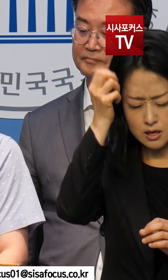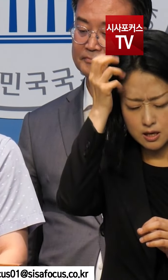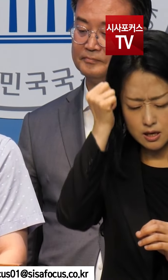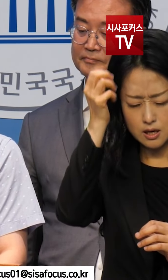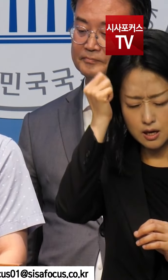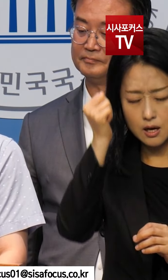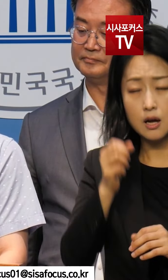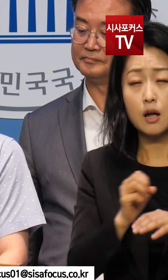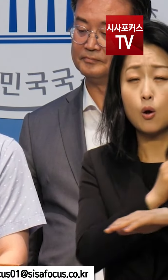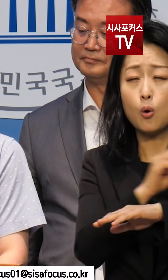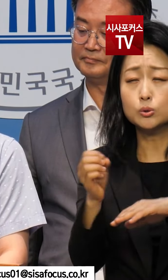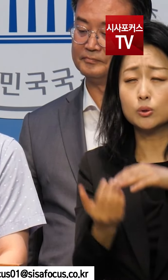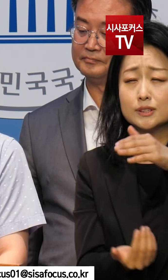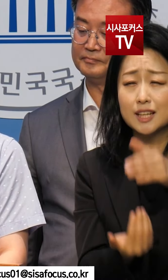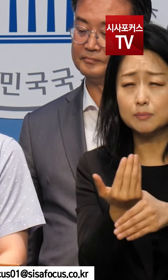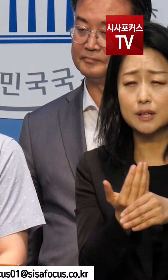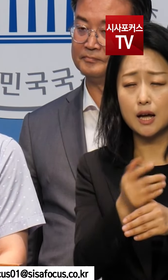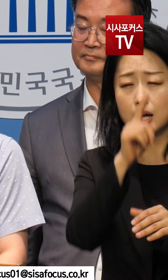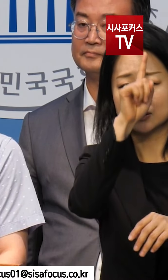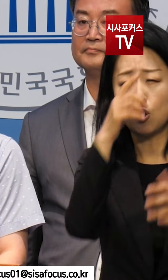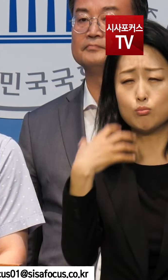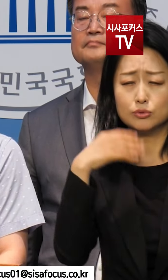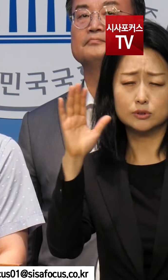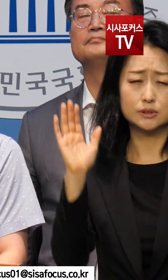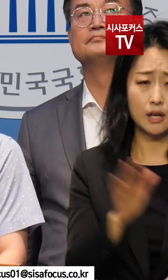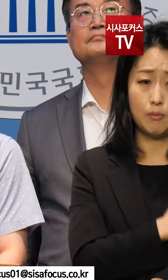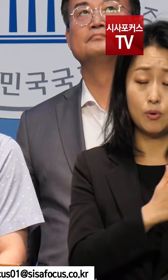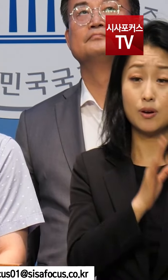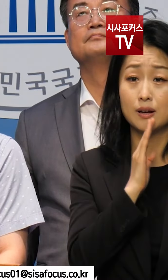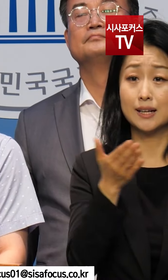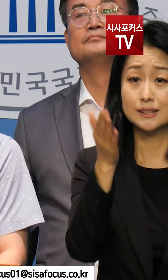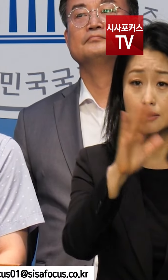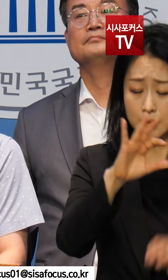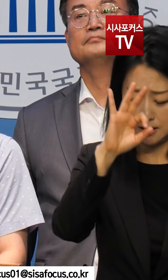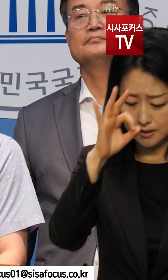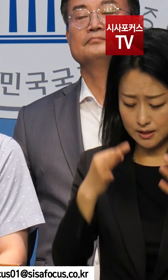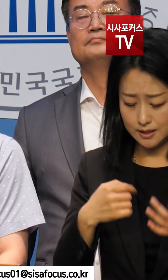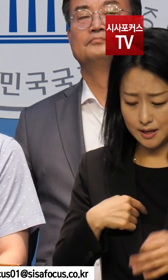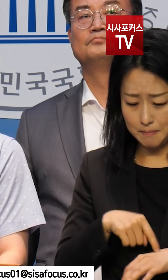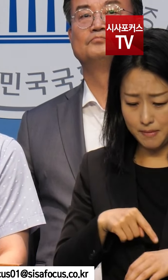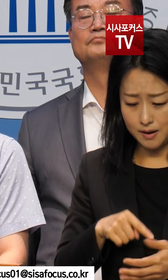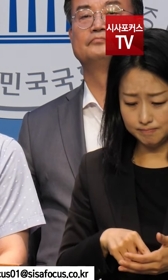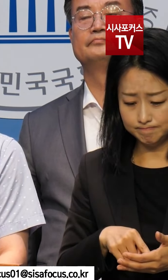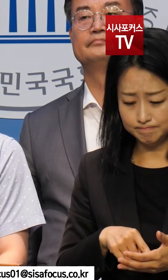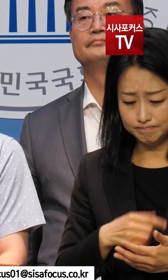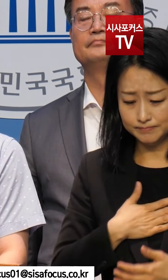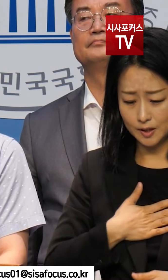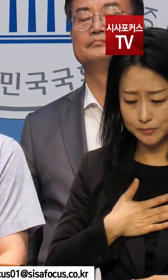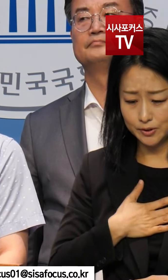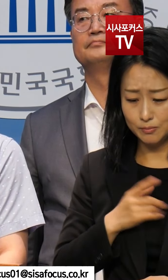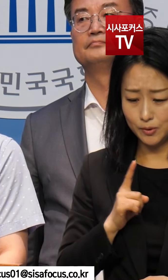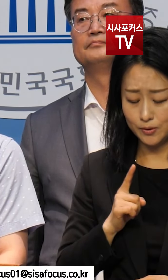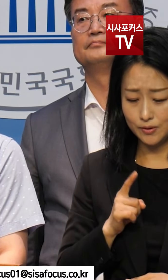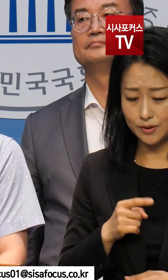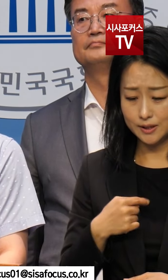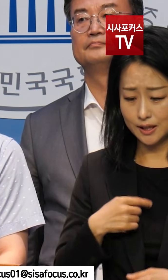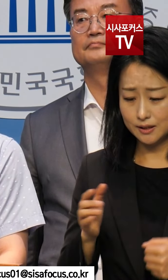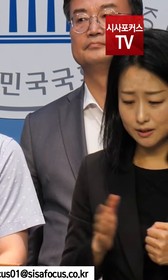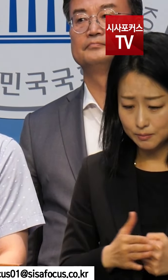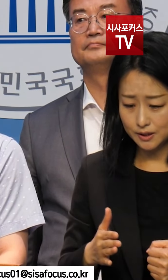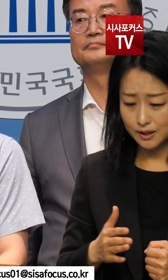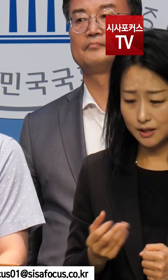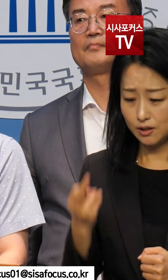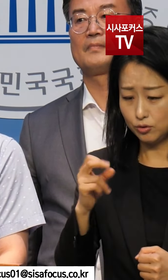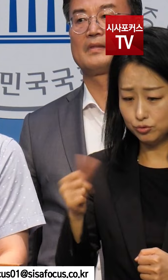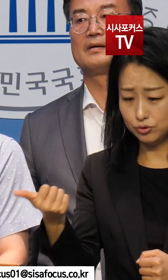오송 참사는 인재고 관제야라고 수없이 외쳤지만, 마음 한켠에 남아있는 감정을 떠나보내지 못하고 있습니다.